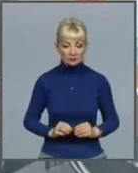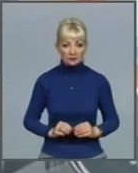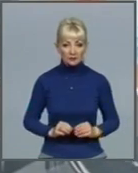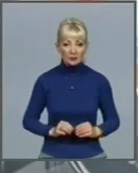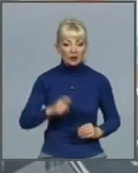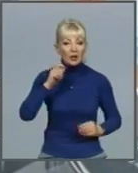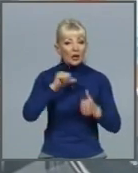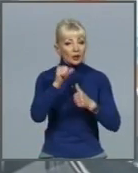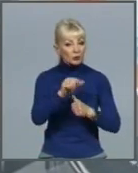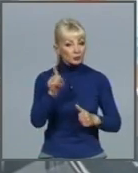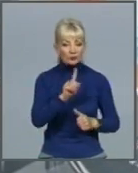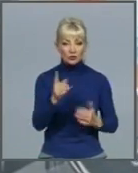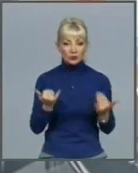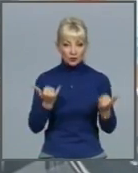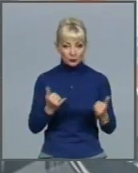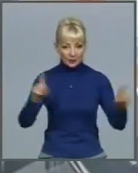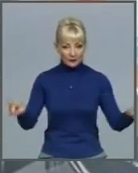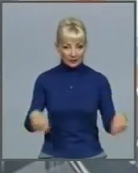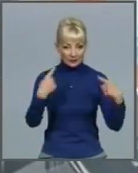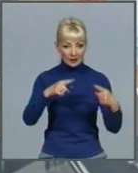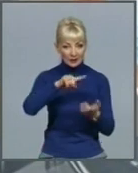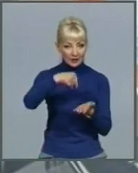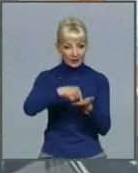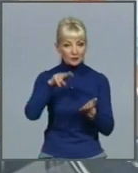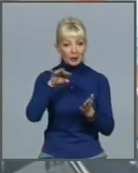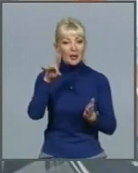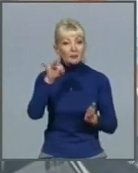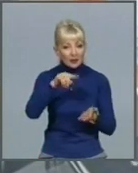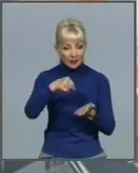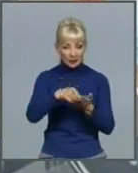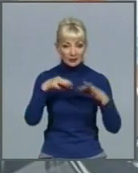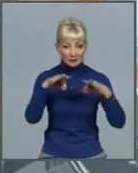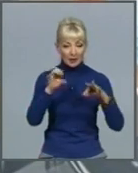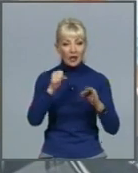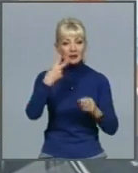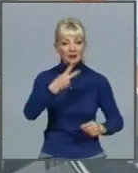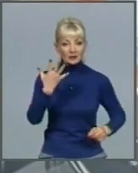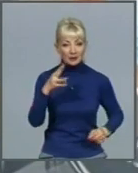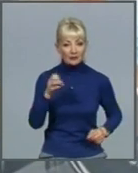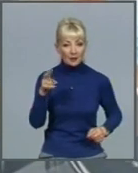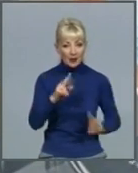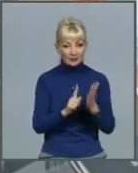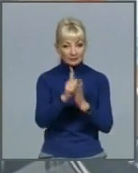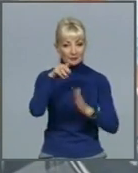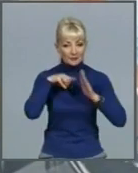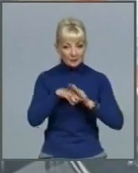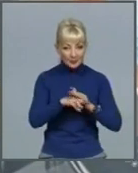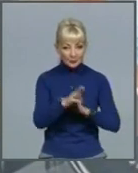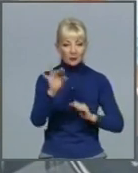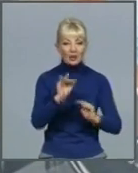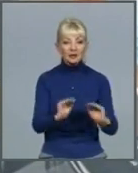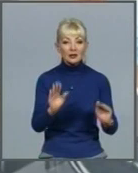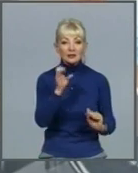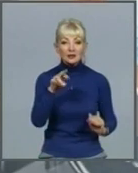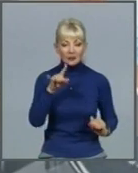від сьогодні відновляється рух міського та приміського транспорту, а з 25 травня робота метрополітену та дитсадків, в постанові